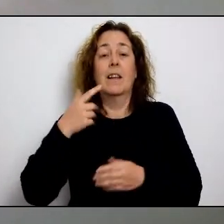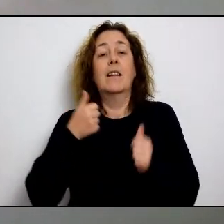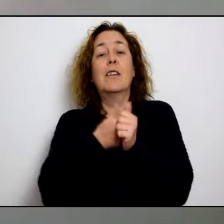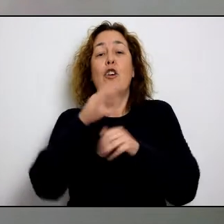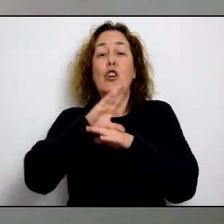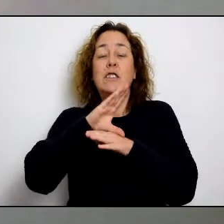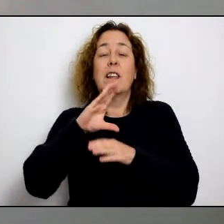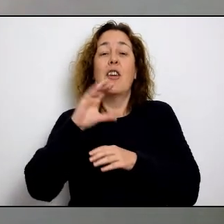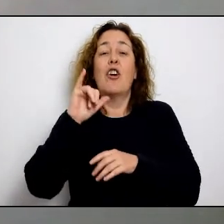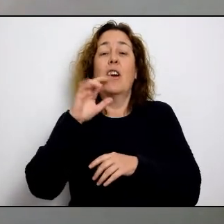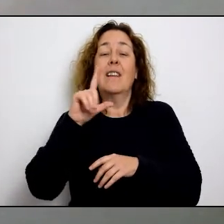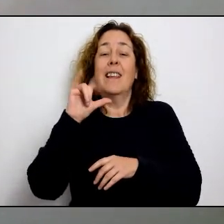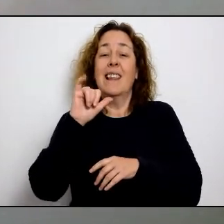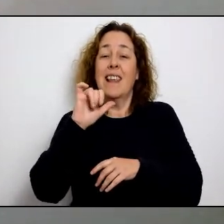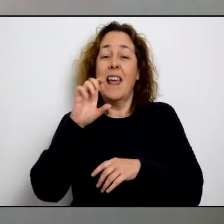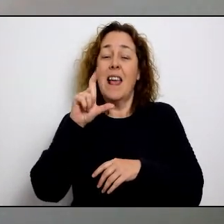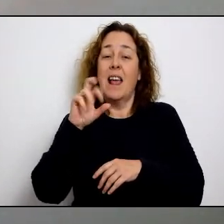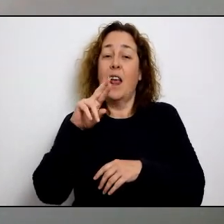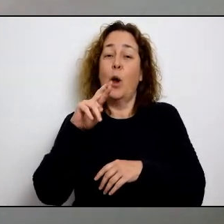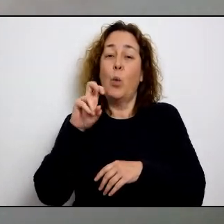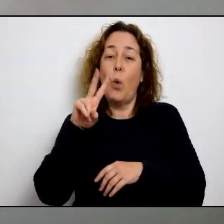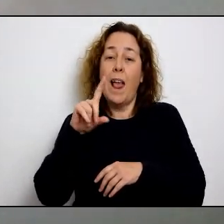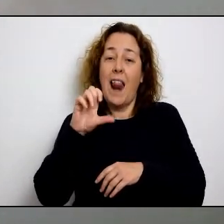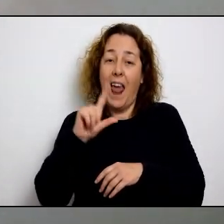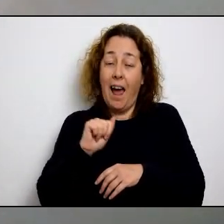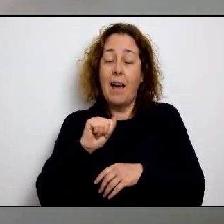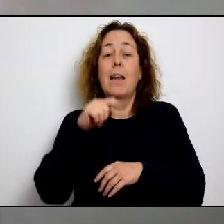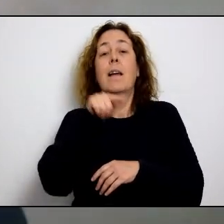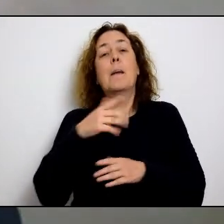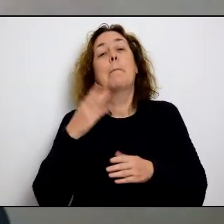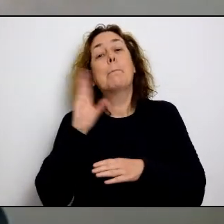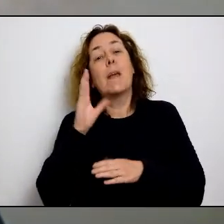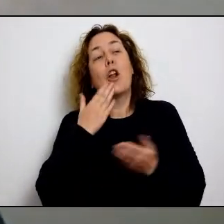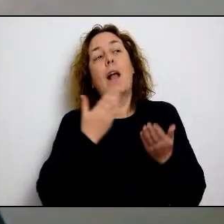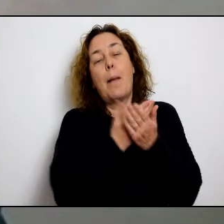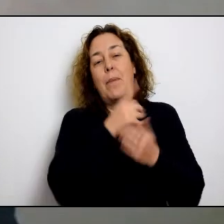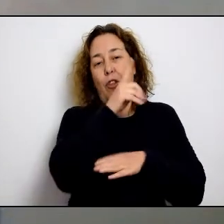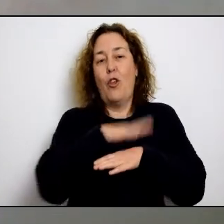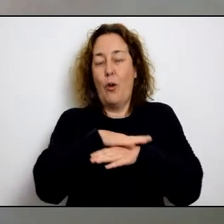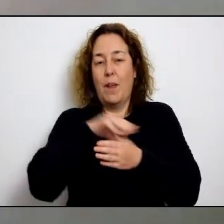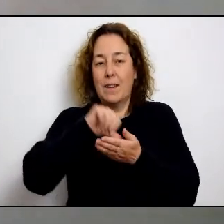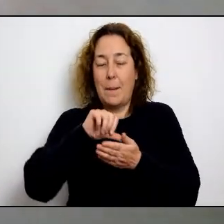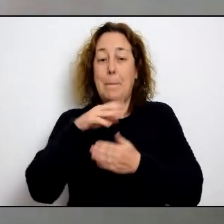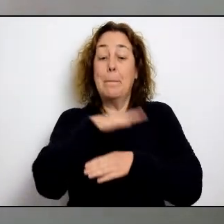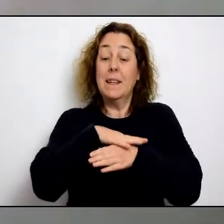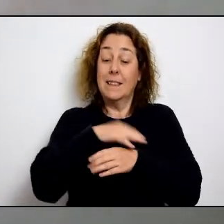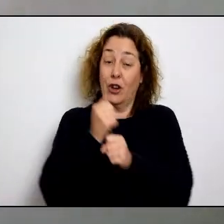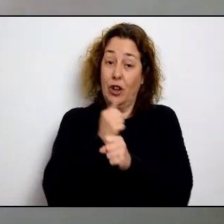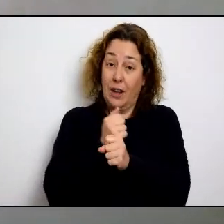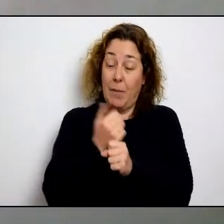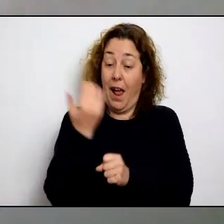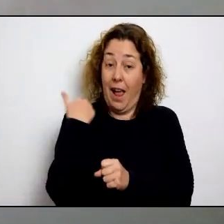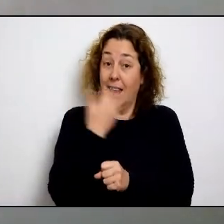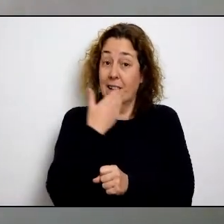que ha tingut la nostra presidenta Francina Armengol de ser mà d'esconseller Iago Negruela a través de taula de diàleg social de fer també aquesta petició